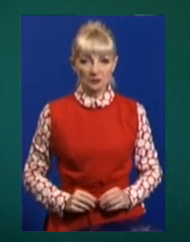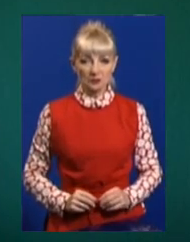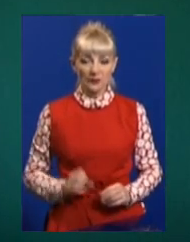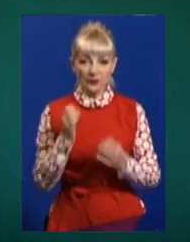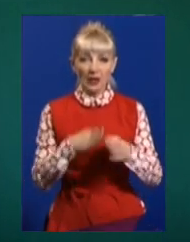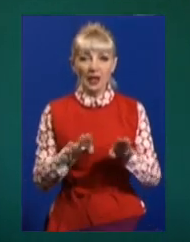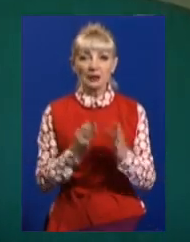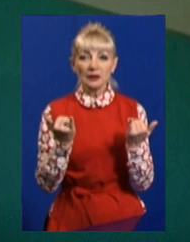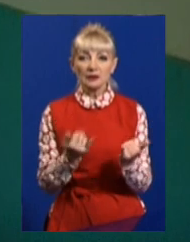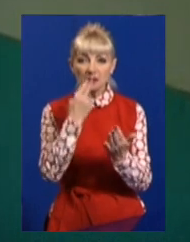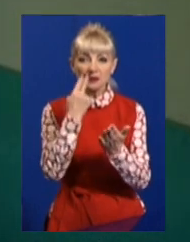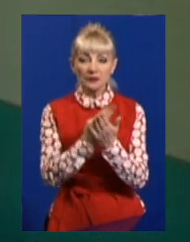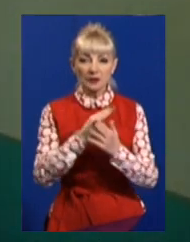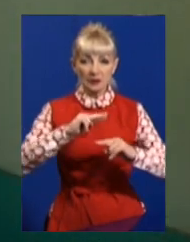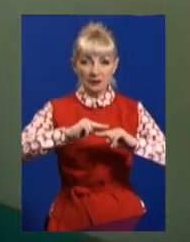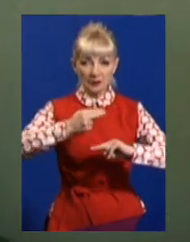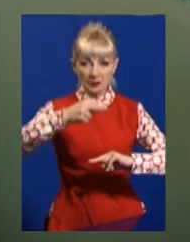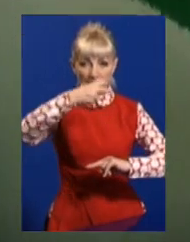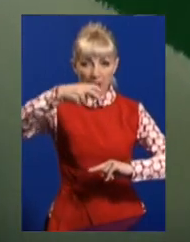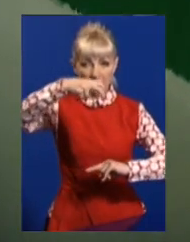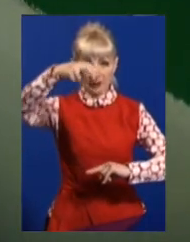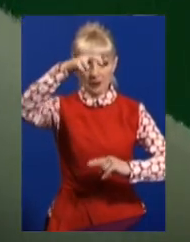А так нині виглядає під'їзд зсередини.